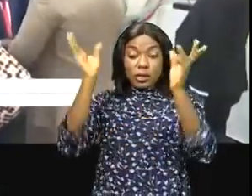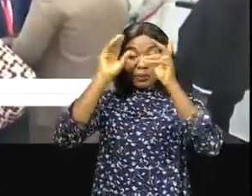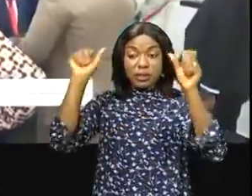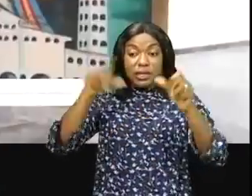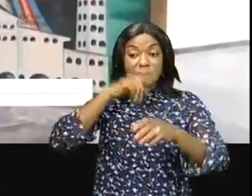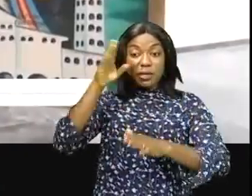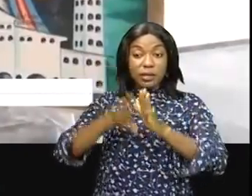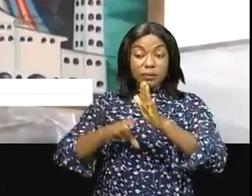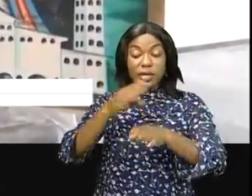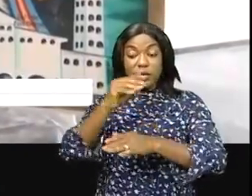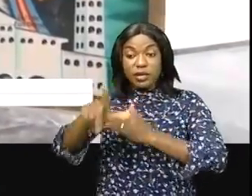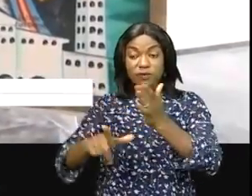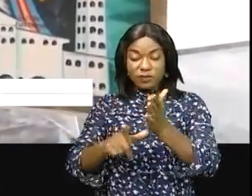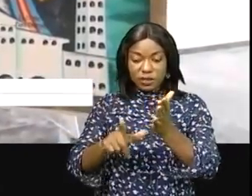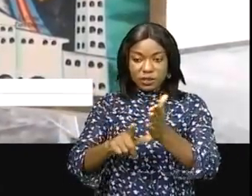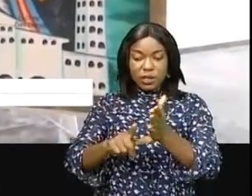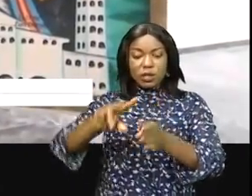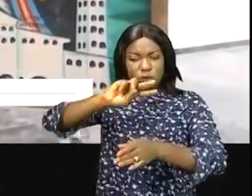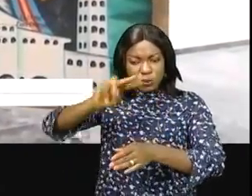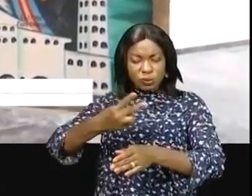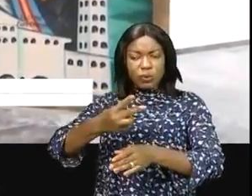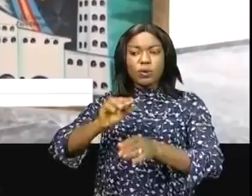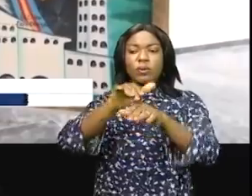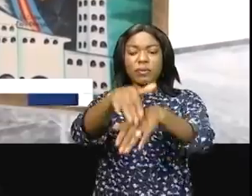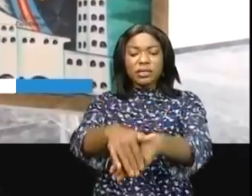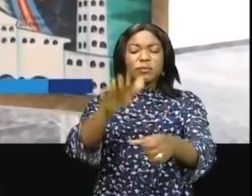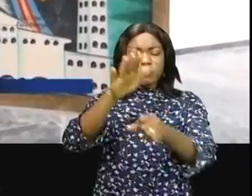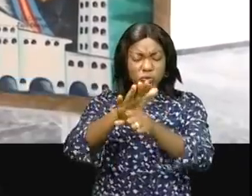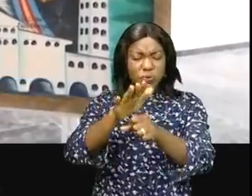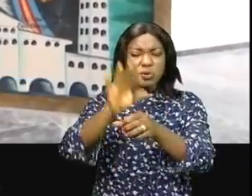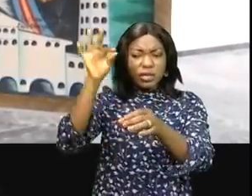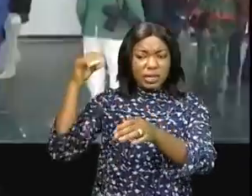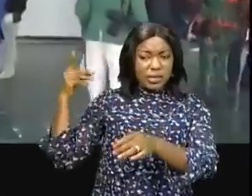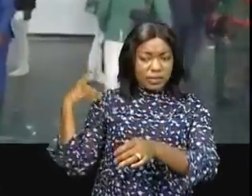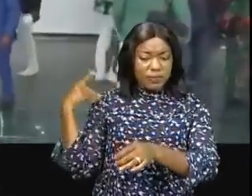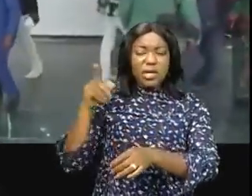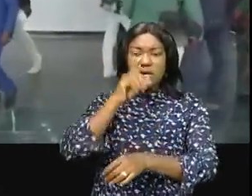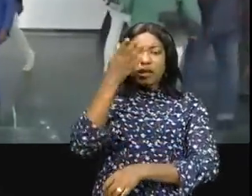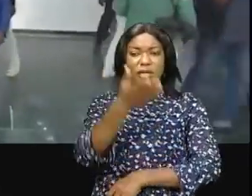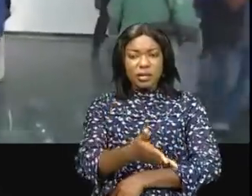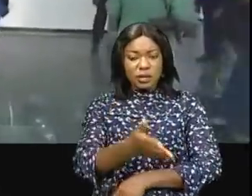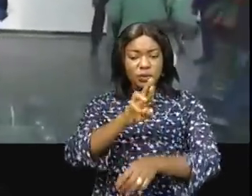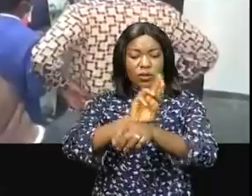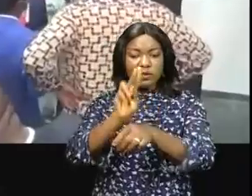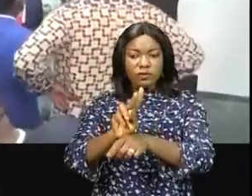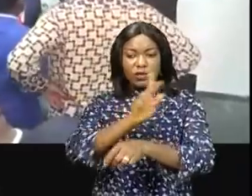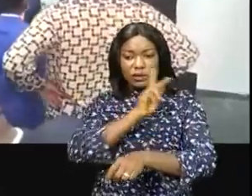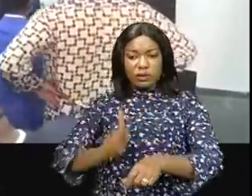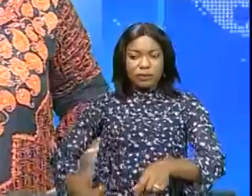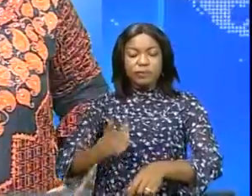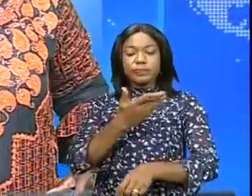le deuxième vice-président Vital Baniwe-Sizé, ainsi que plusieurs élus, étaient également au rendez-vous d'Ungkamba.